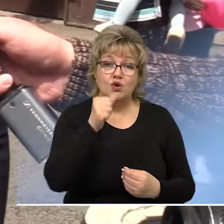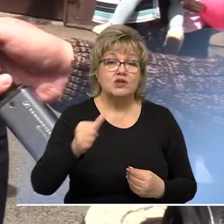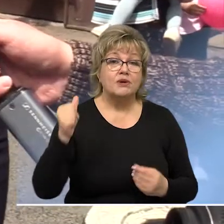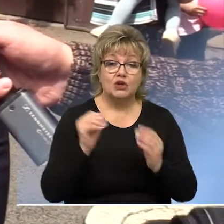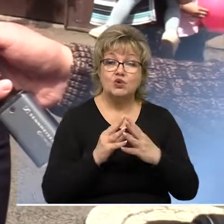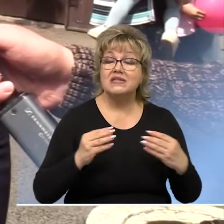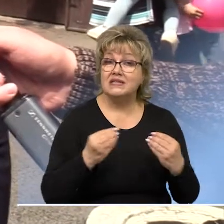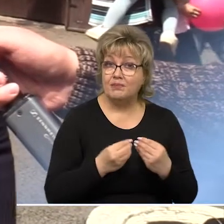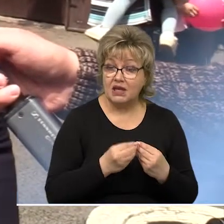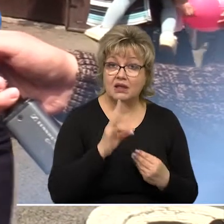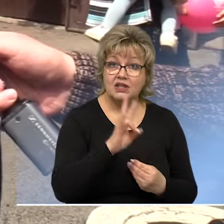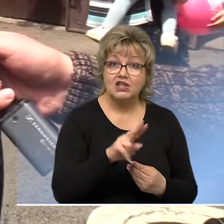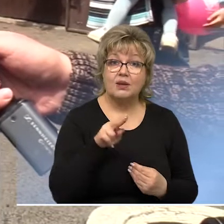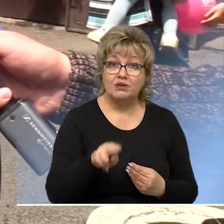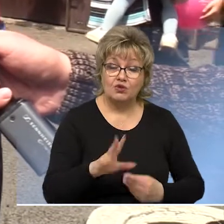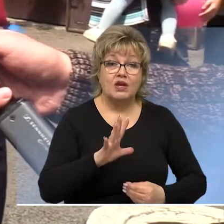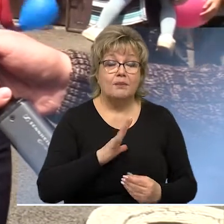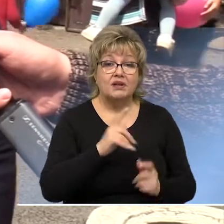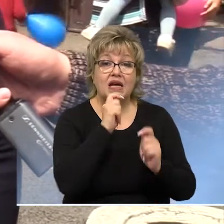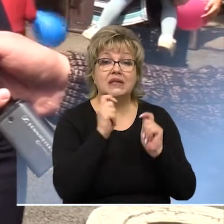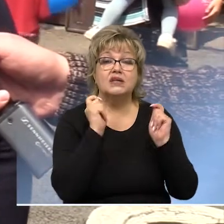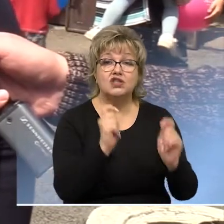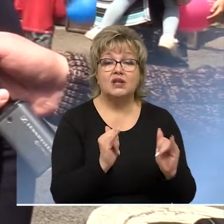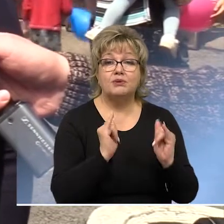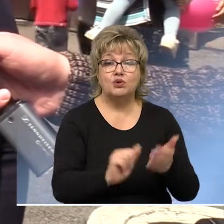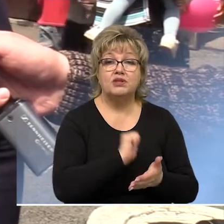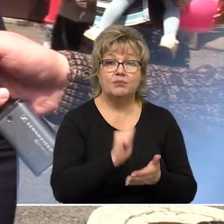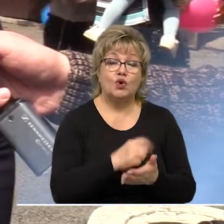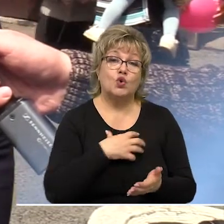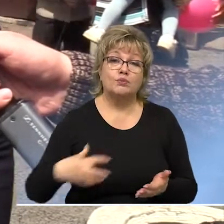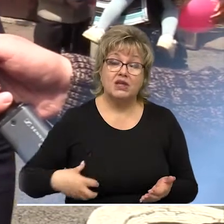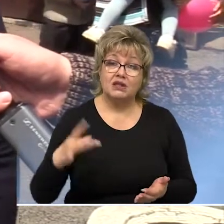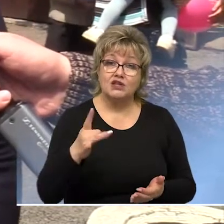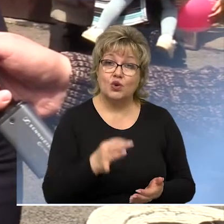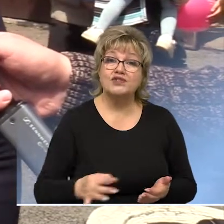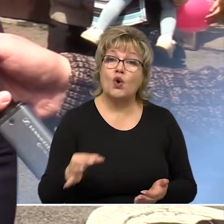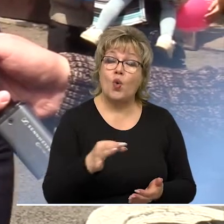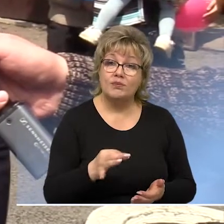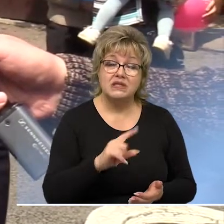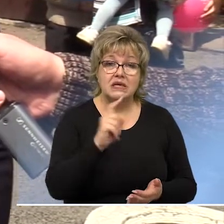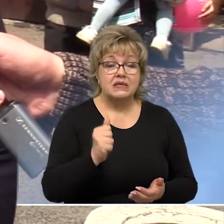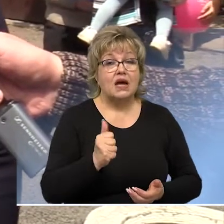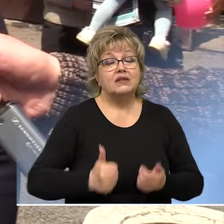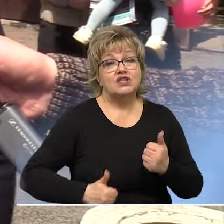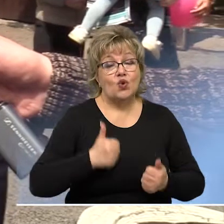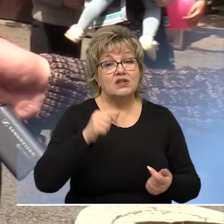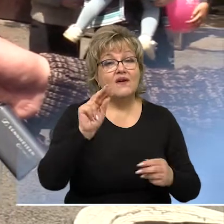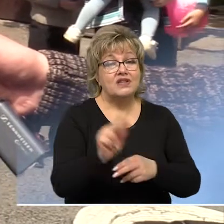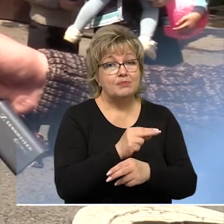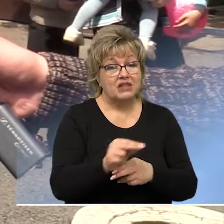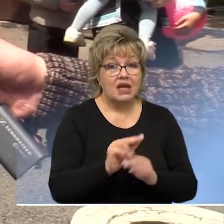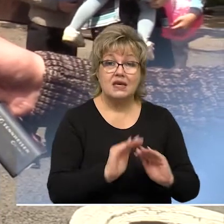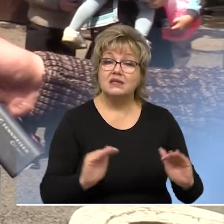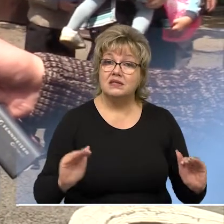прошлом году семья и именно Надежда Петровна была награждена почетным дипломом губернатора Ростовской области за достойное